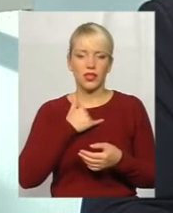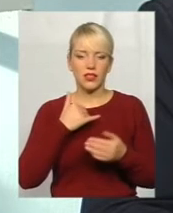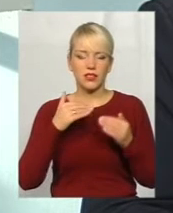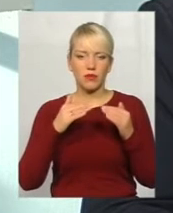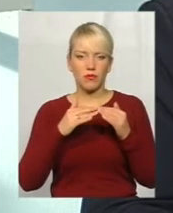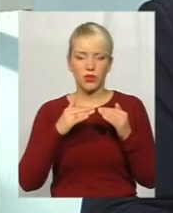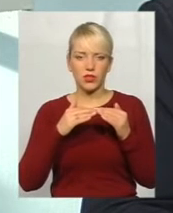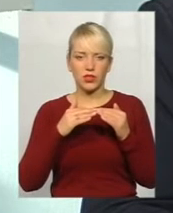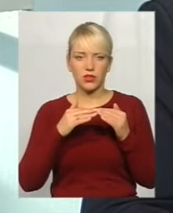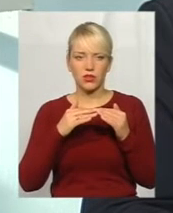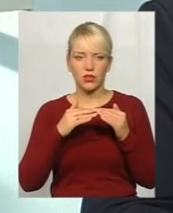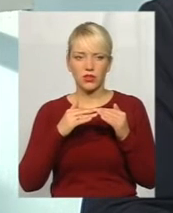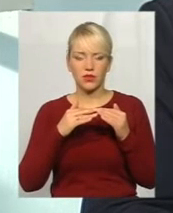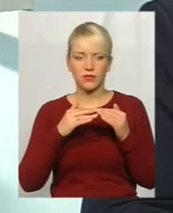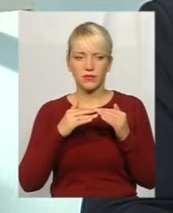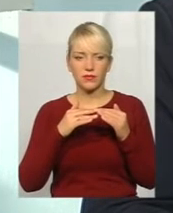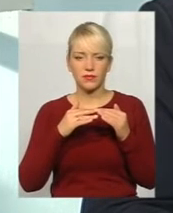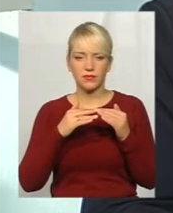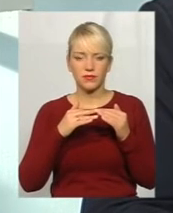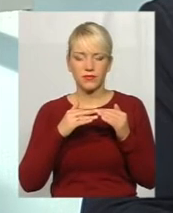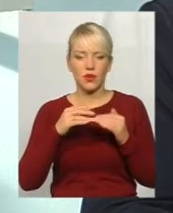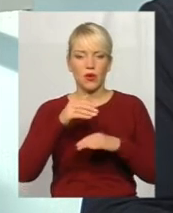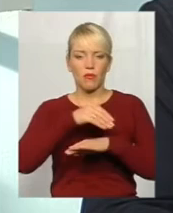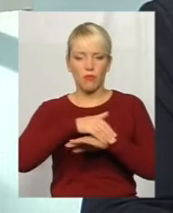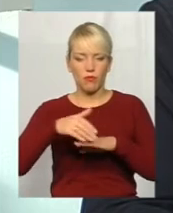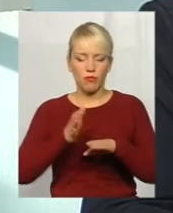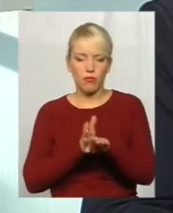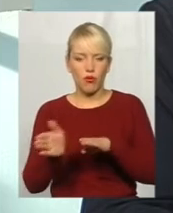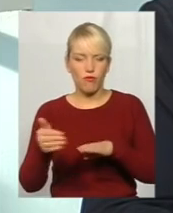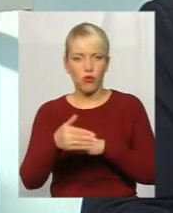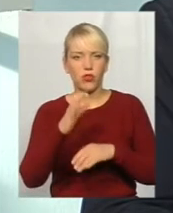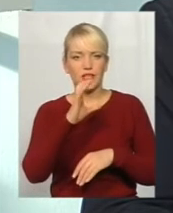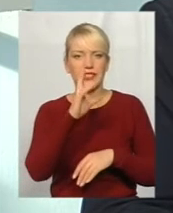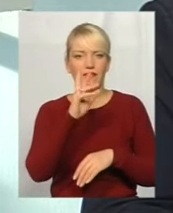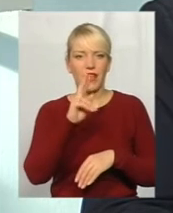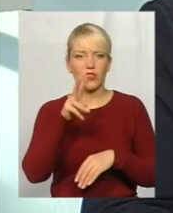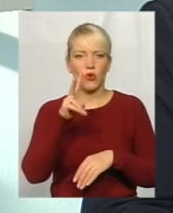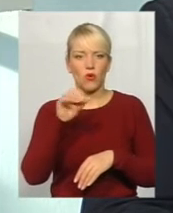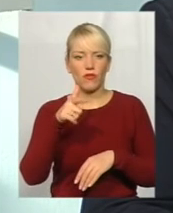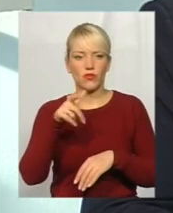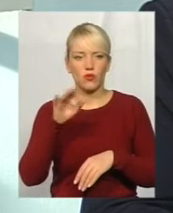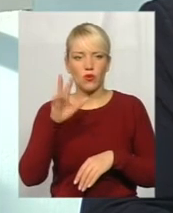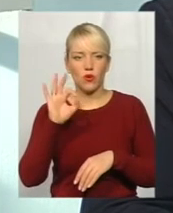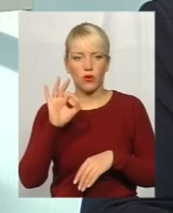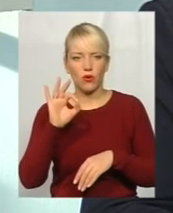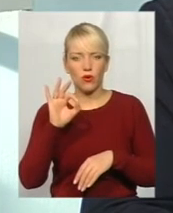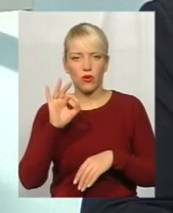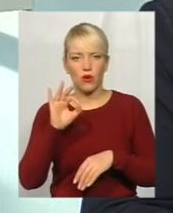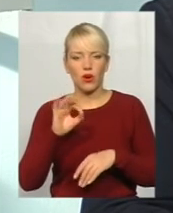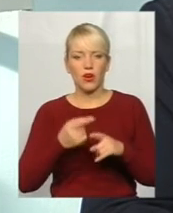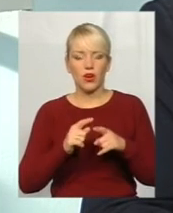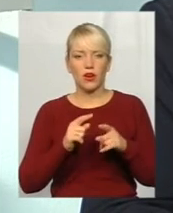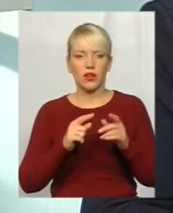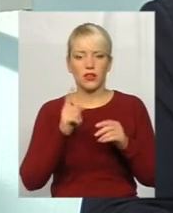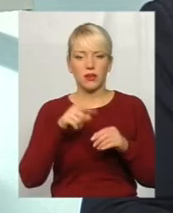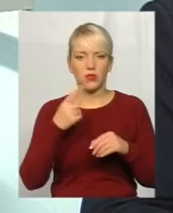дяткорську. Ні, дякую, почекайте. Прогулся, скотко, вісім дробудин. Це гречани. У нас